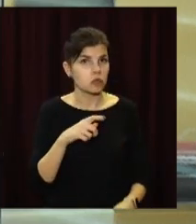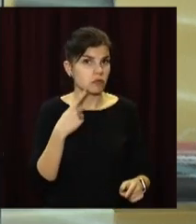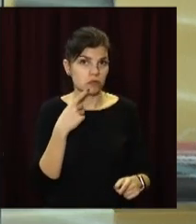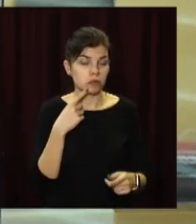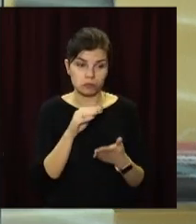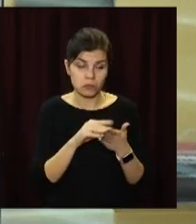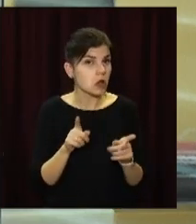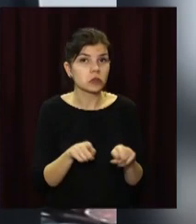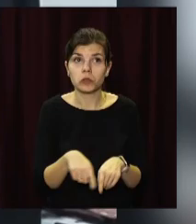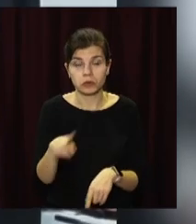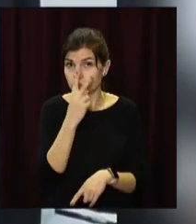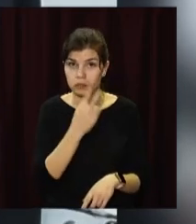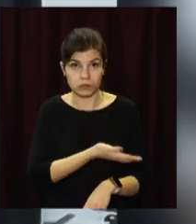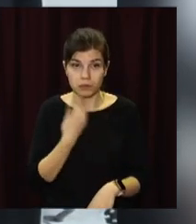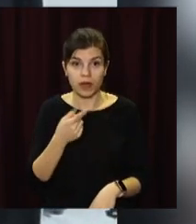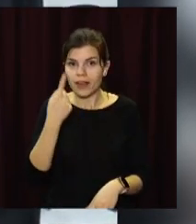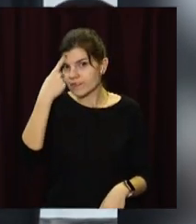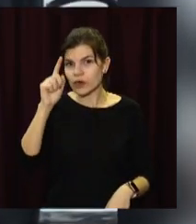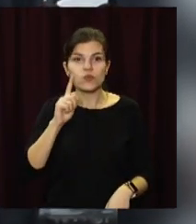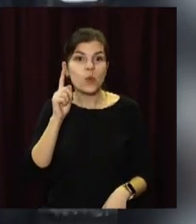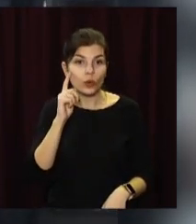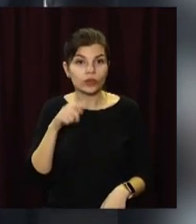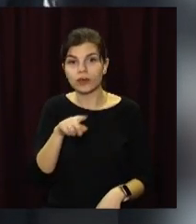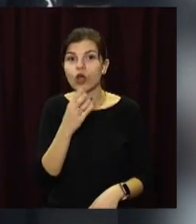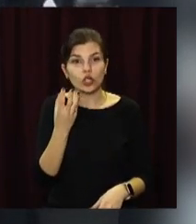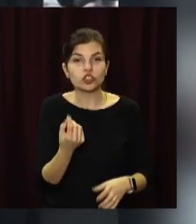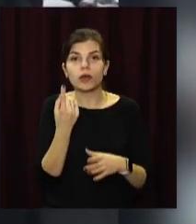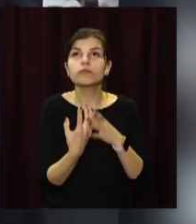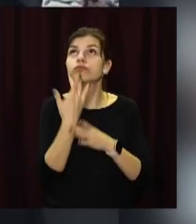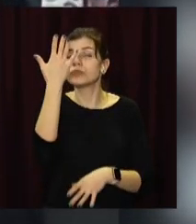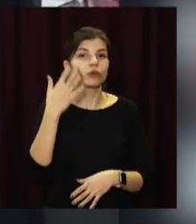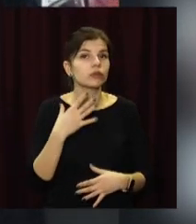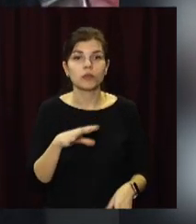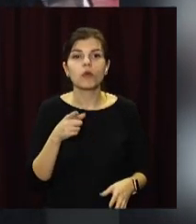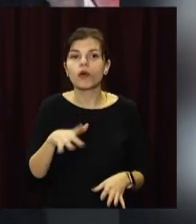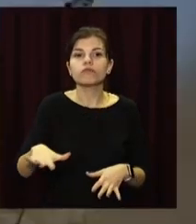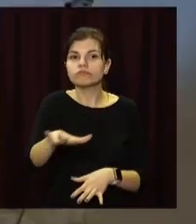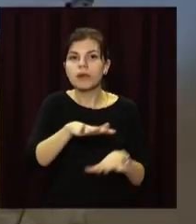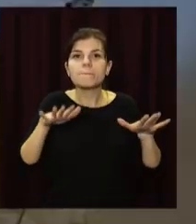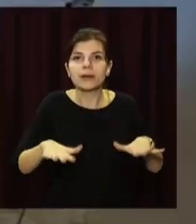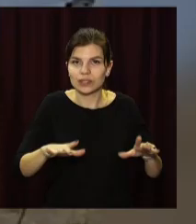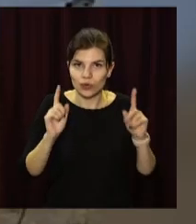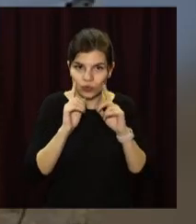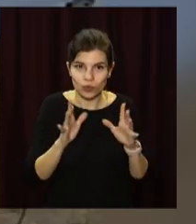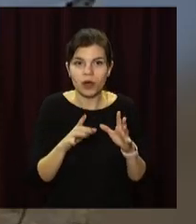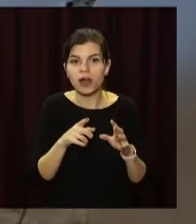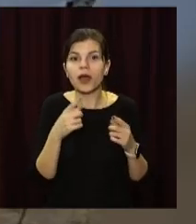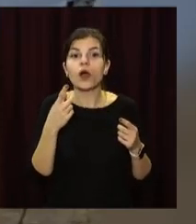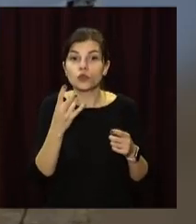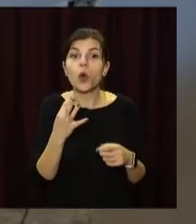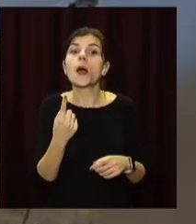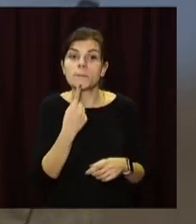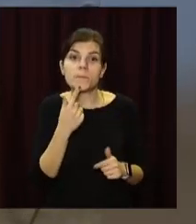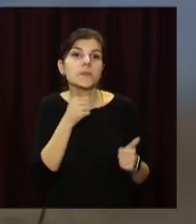створювали. Цю ракету акцентують молоді винахідники, вони ще не запускали, немає відповідного майданчика. Однак свої інші розробки вже